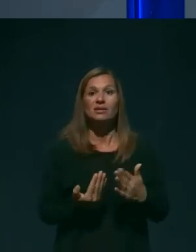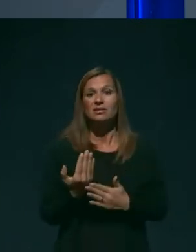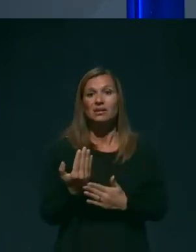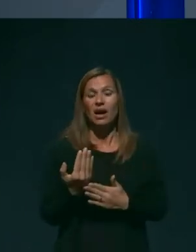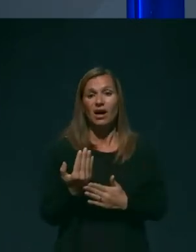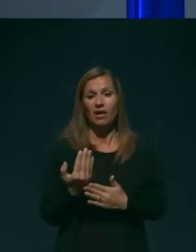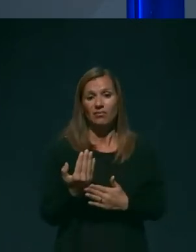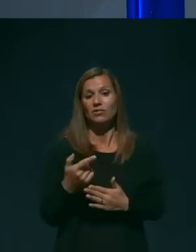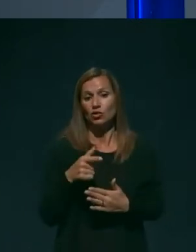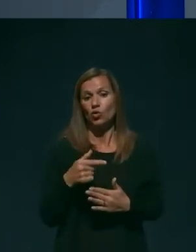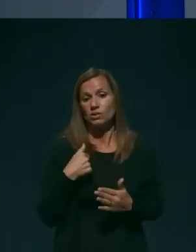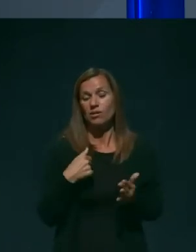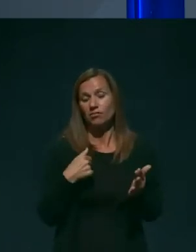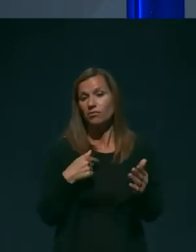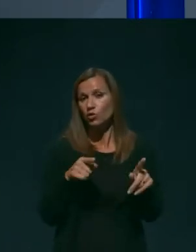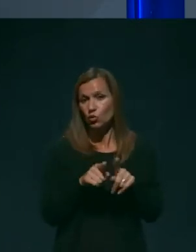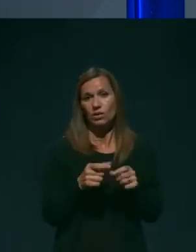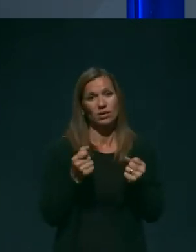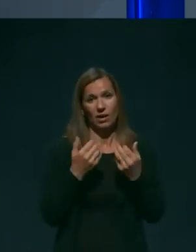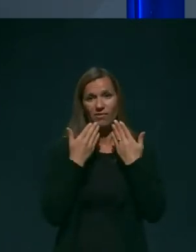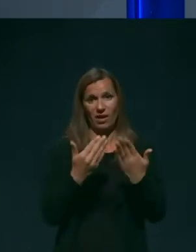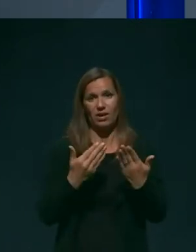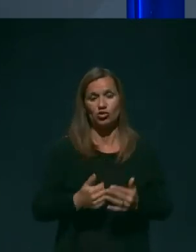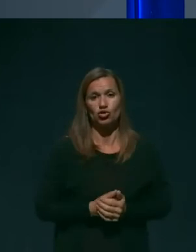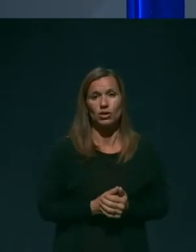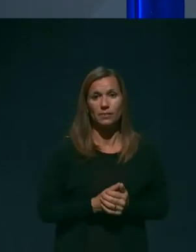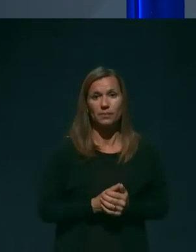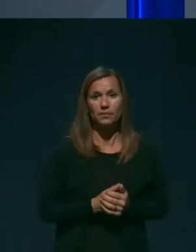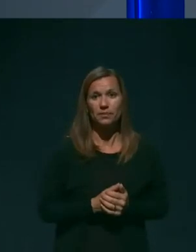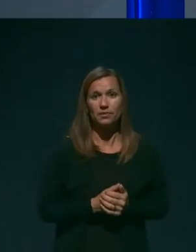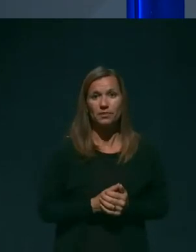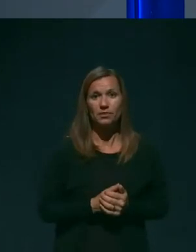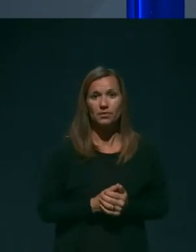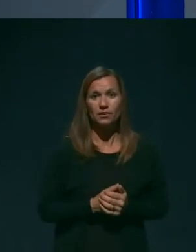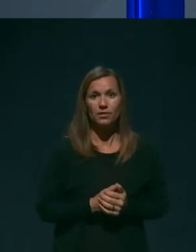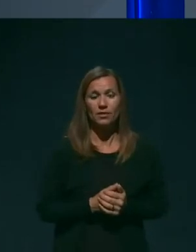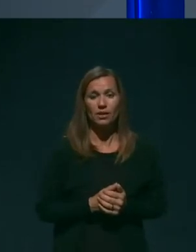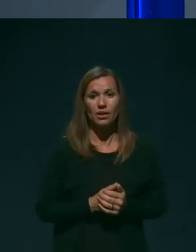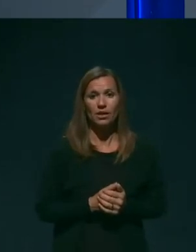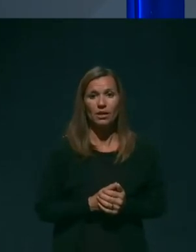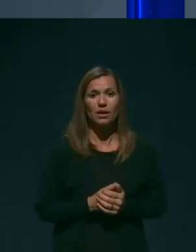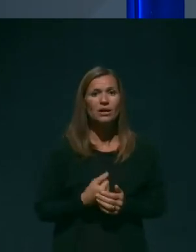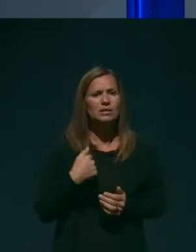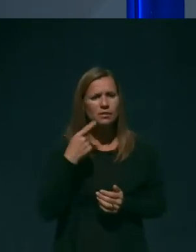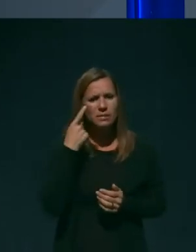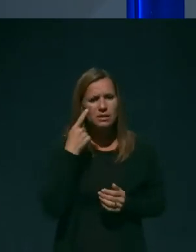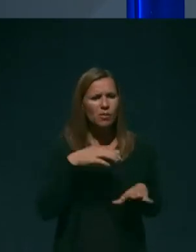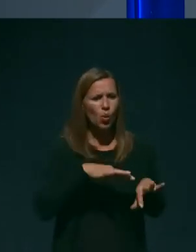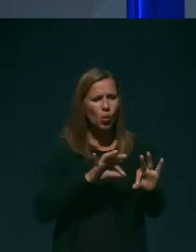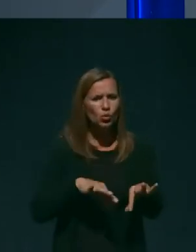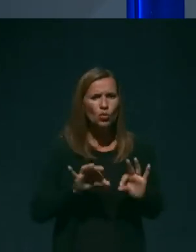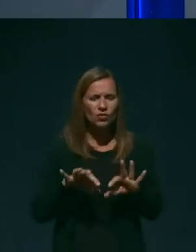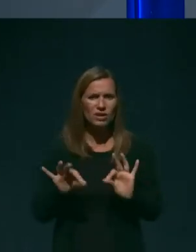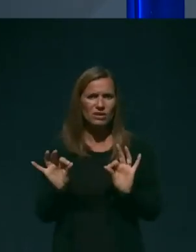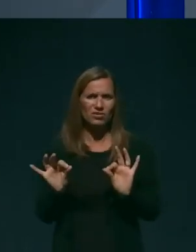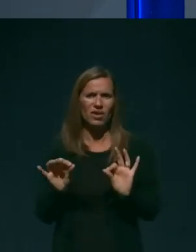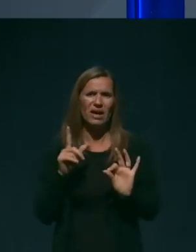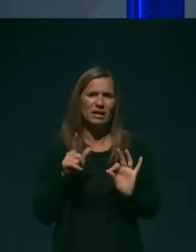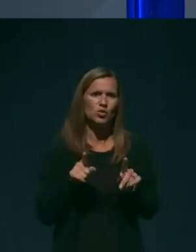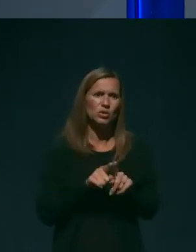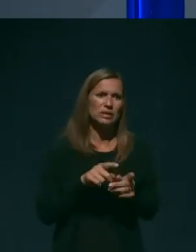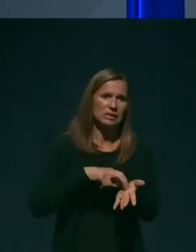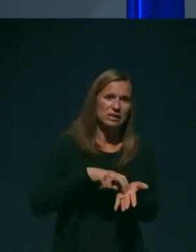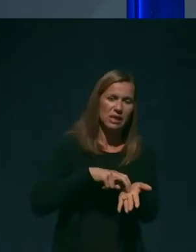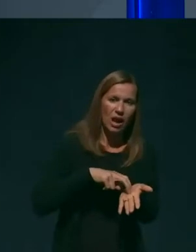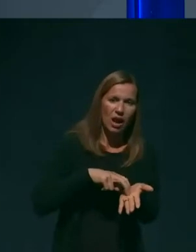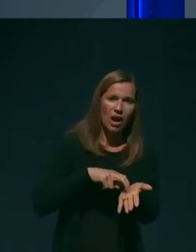jim tudi v resnici hvaležen. Mislim, da so ugotovitve in sejanje nemira, tudi strahu med